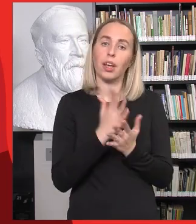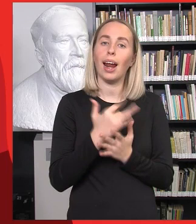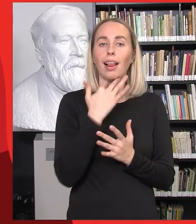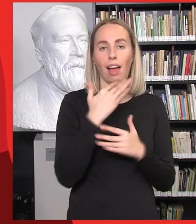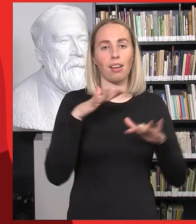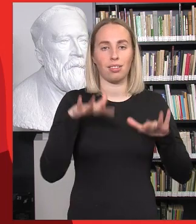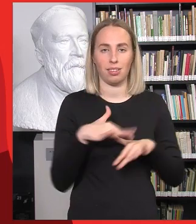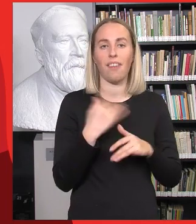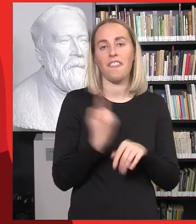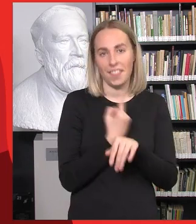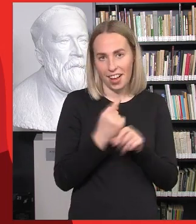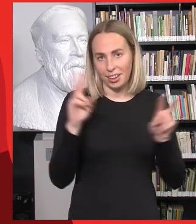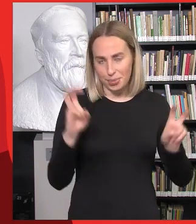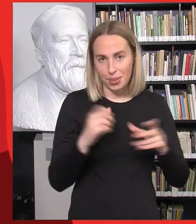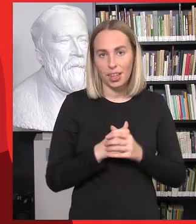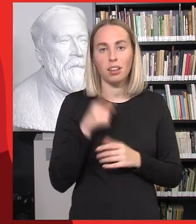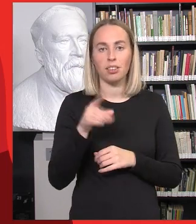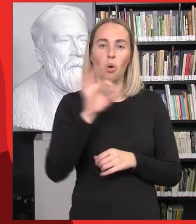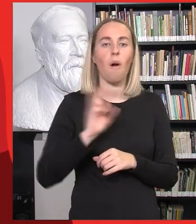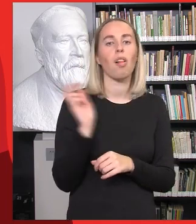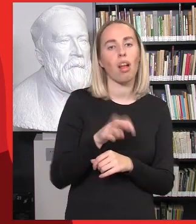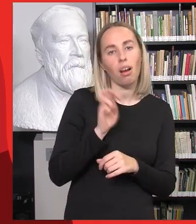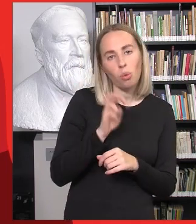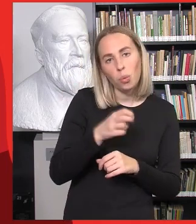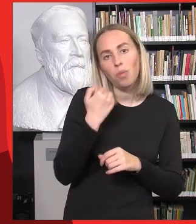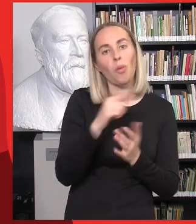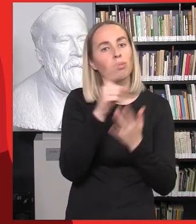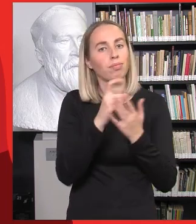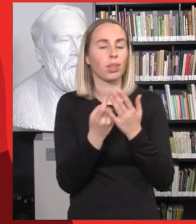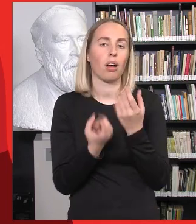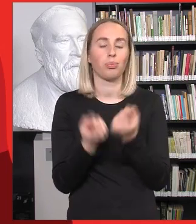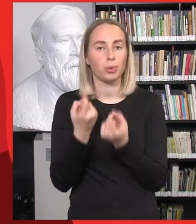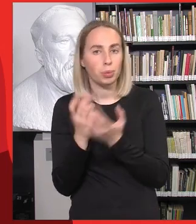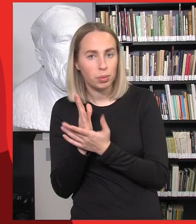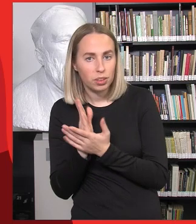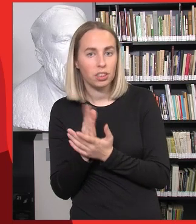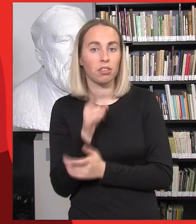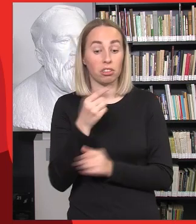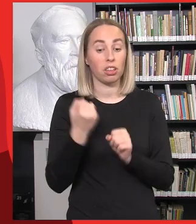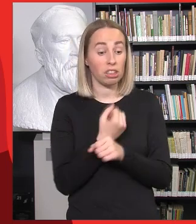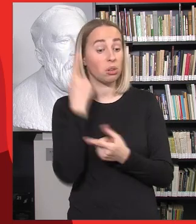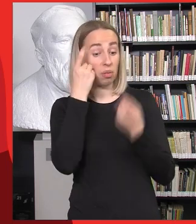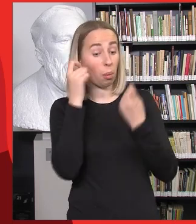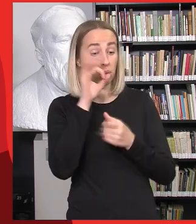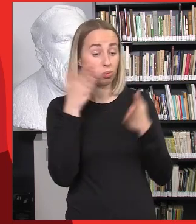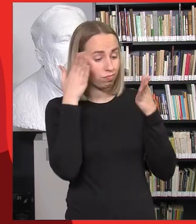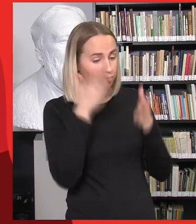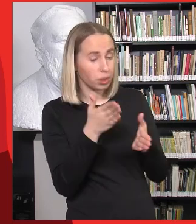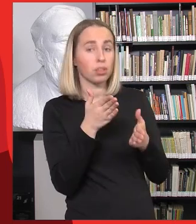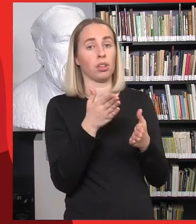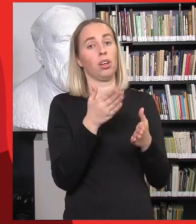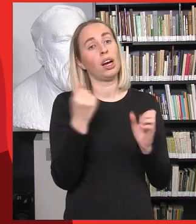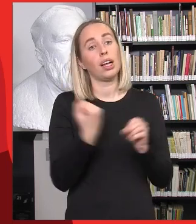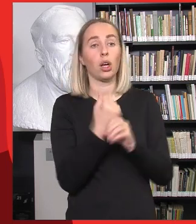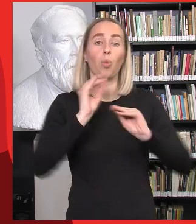metu mes aptarėme lankomumo klausimus, nors iš tiesų galbūt tas laikas turėtų būti skirtas būtent šia informacija, galbūt mokytojai turėtų,